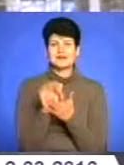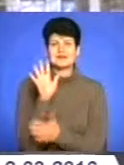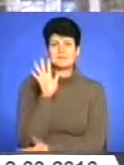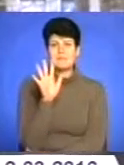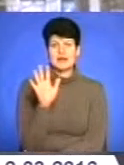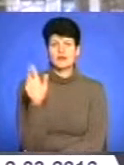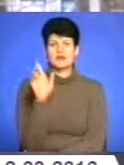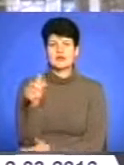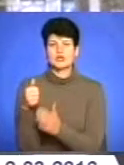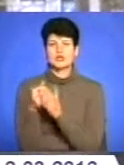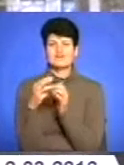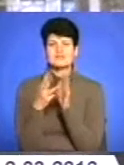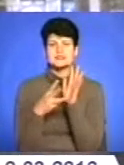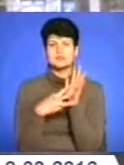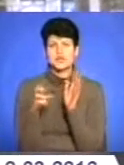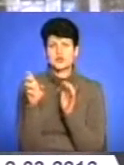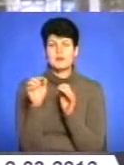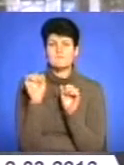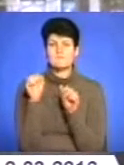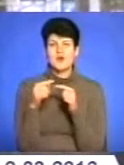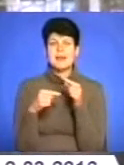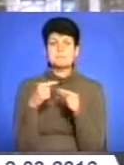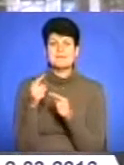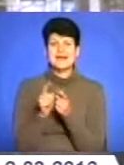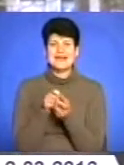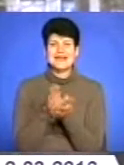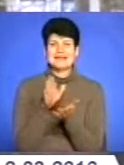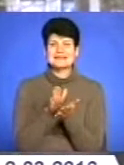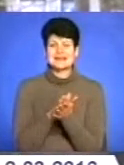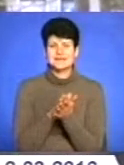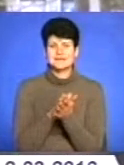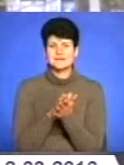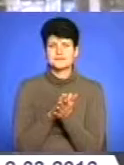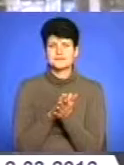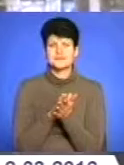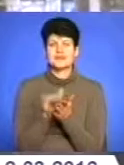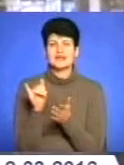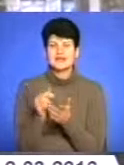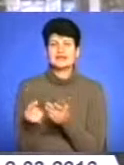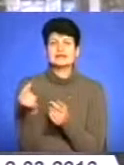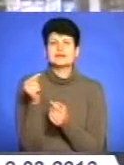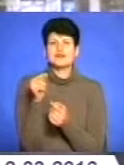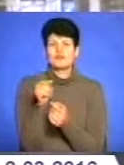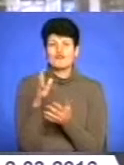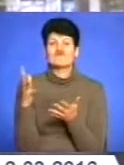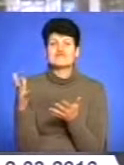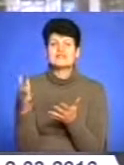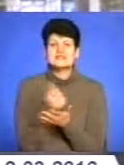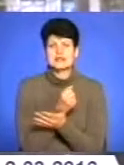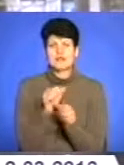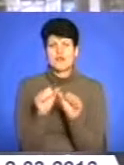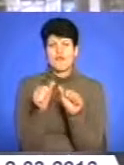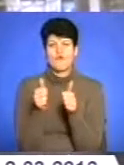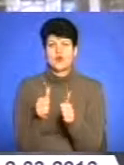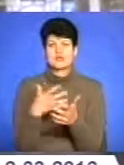березня до 18 березня можна перереєструватися і таким чином встигнути оформити